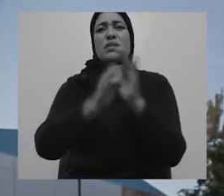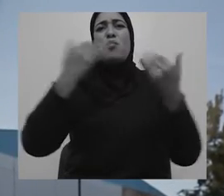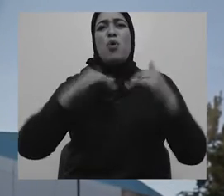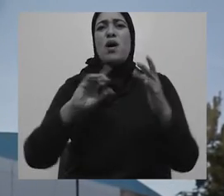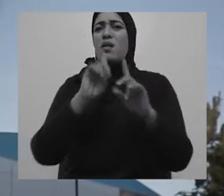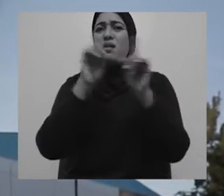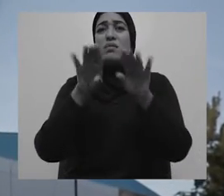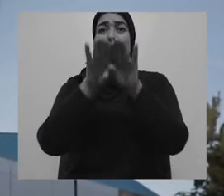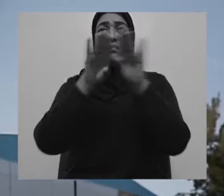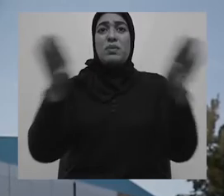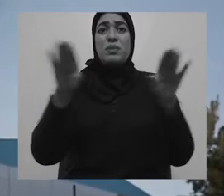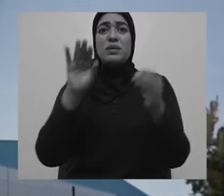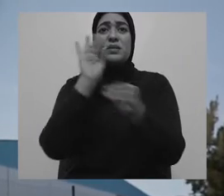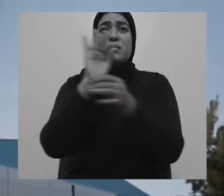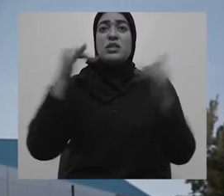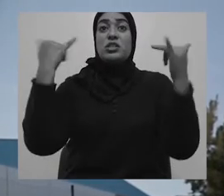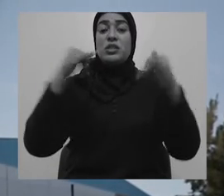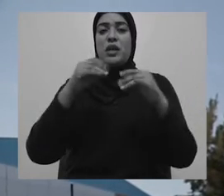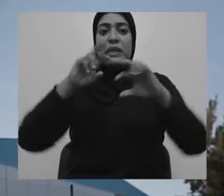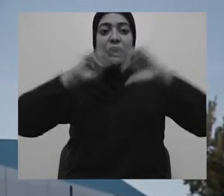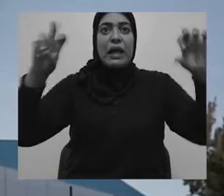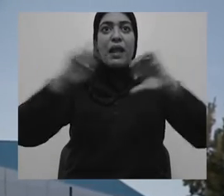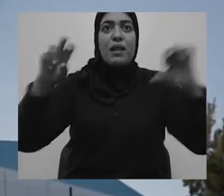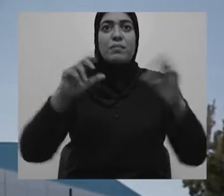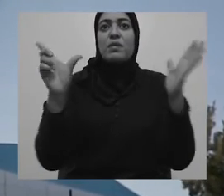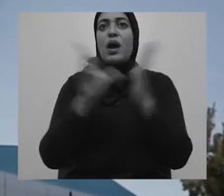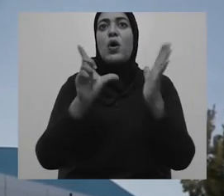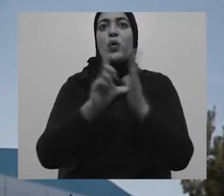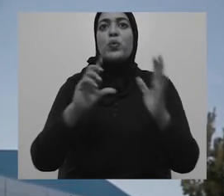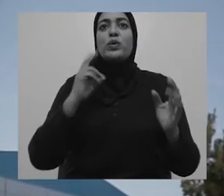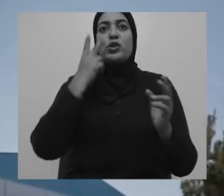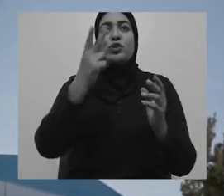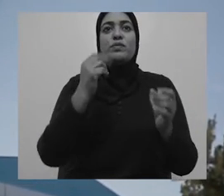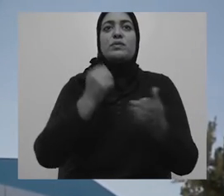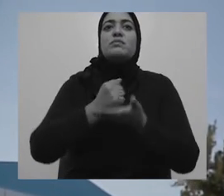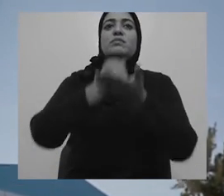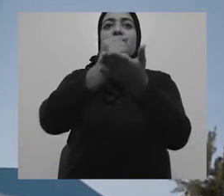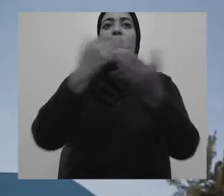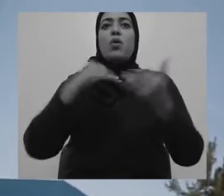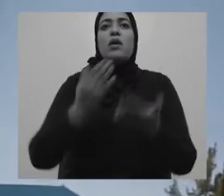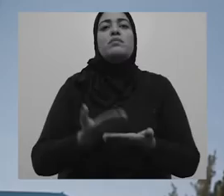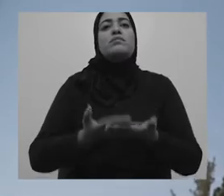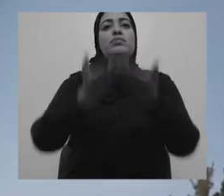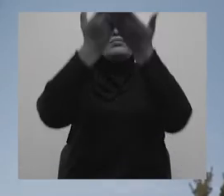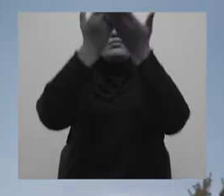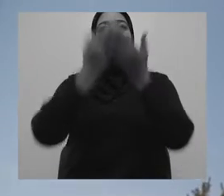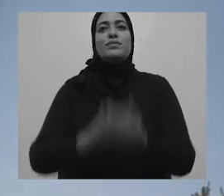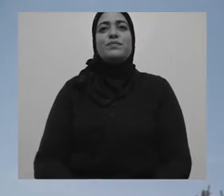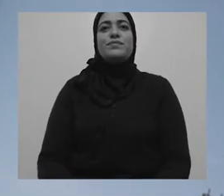acteur du changement qu'il voudrait voir en Algérie. Et ça, c'est une grande leçon que